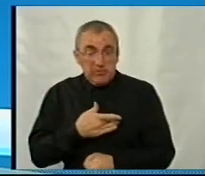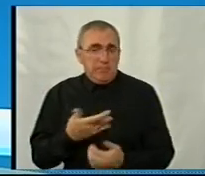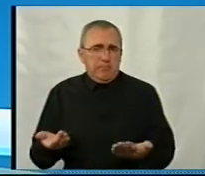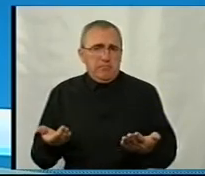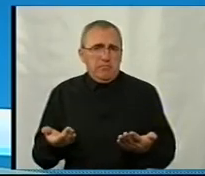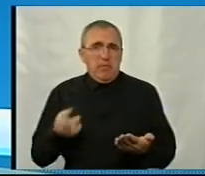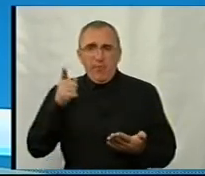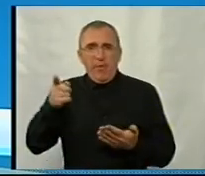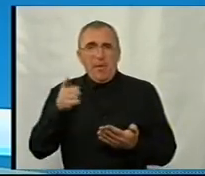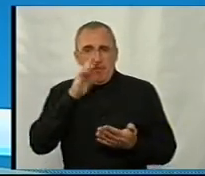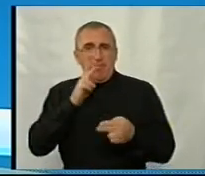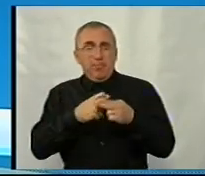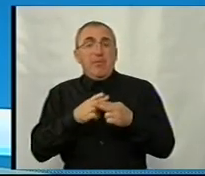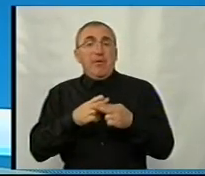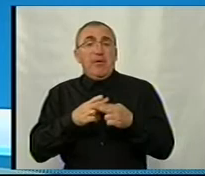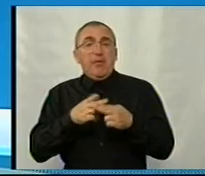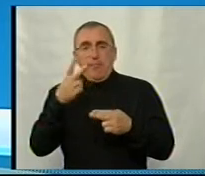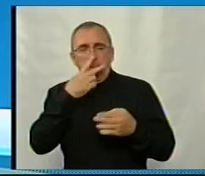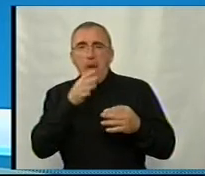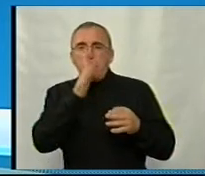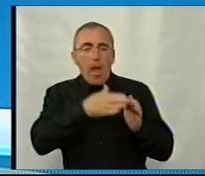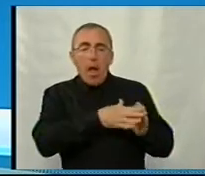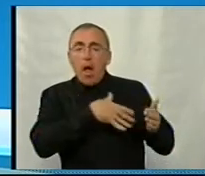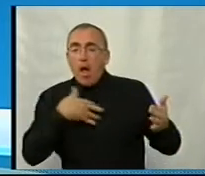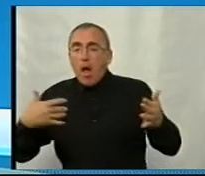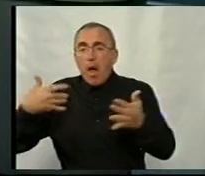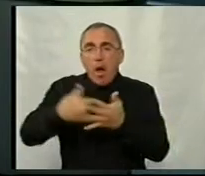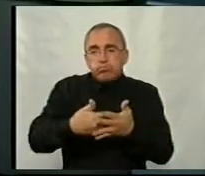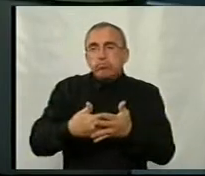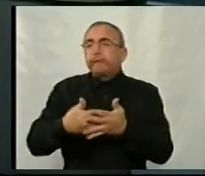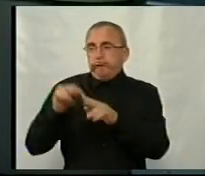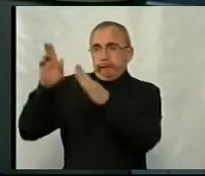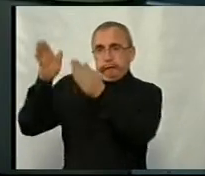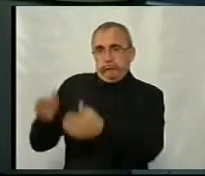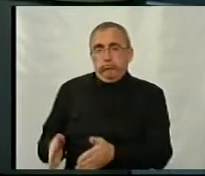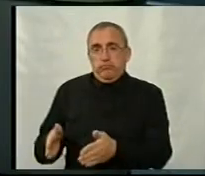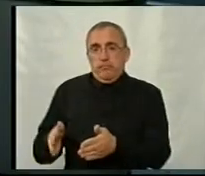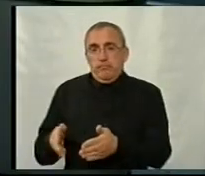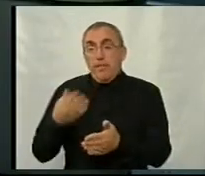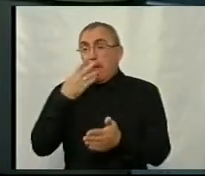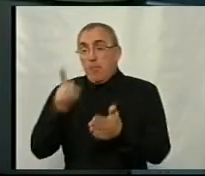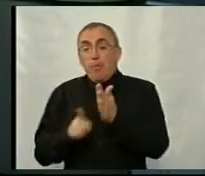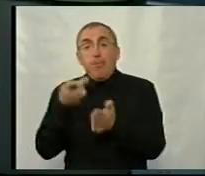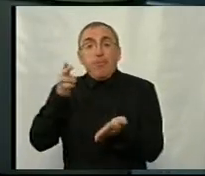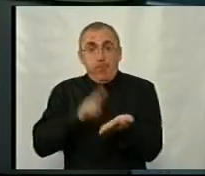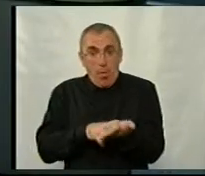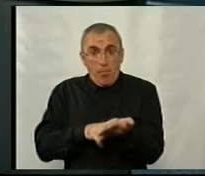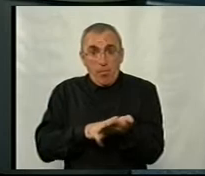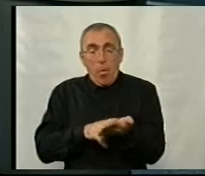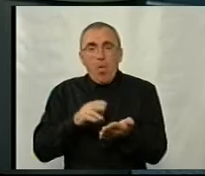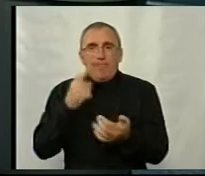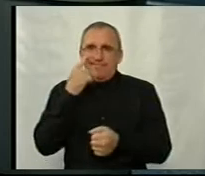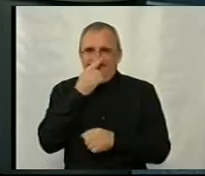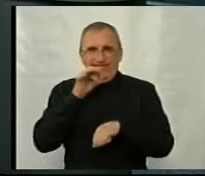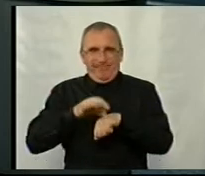ви, перепрошую, подивитесь на всі 5 років до того. Так, Дивіться, починаємо з приписки. Подивилися на приписки, офтальмолог,